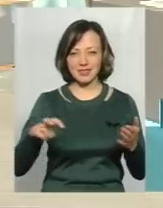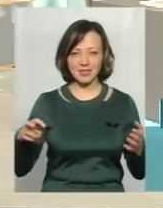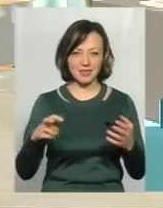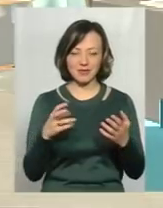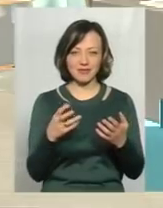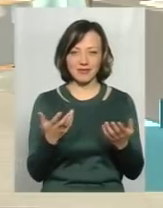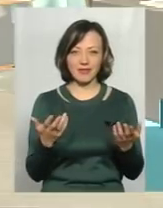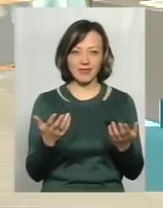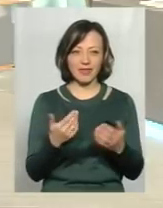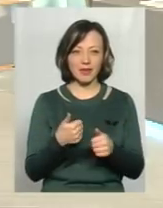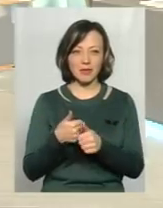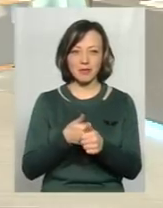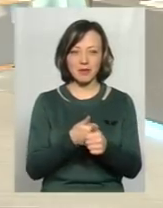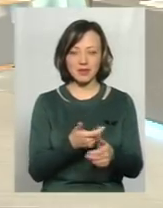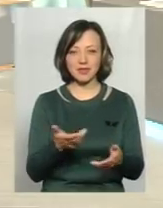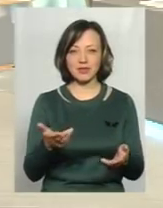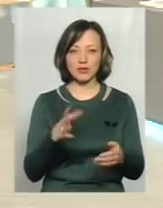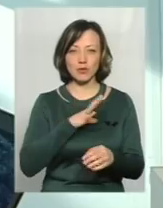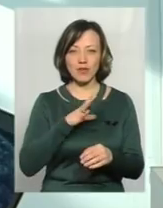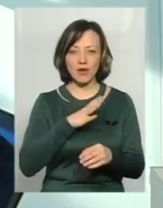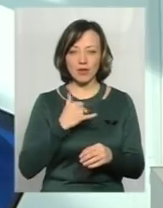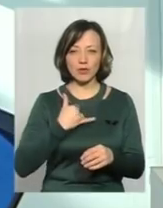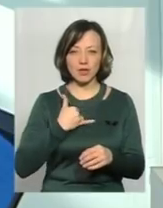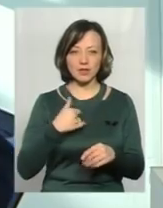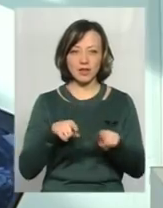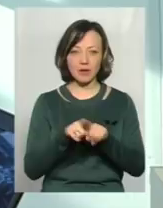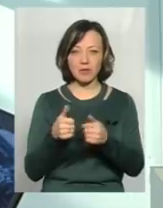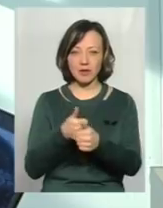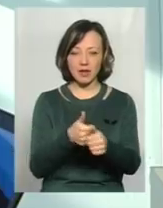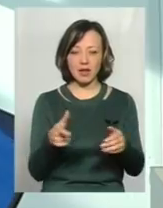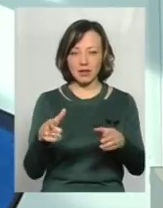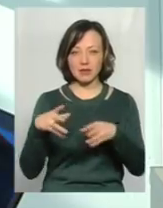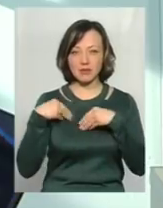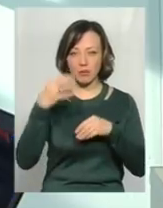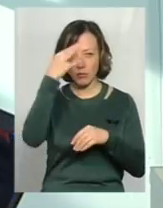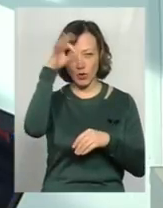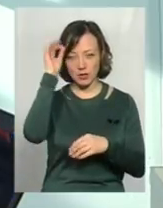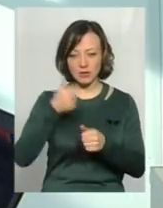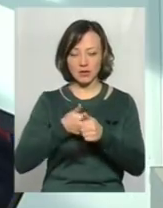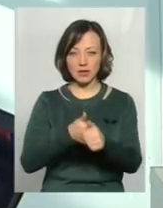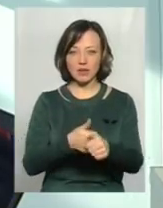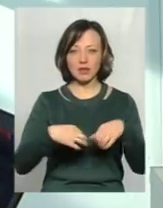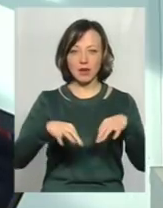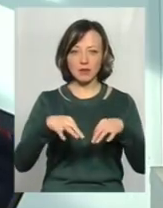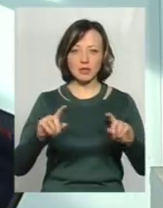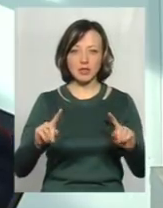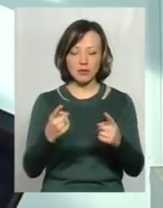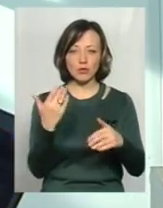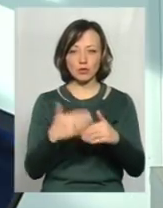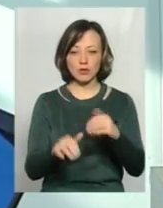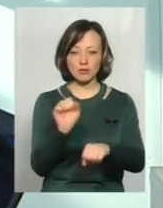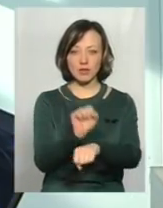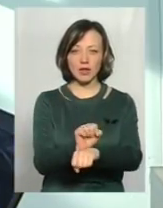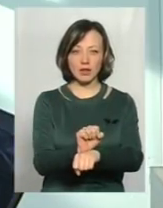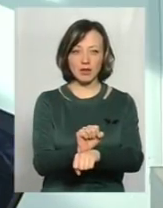і переслідували, і бували в нас такі переслідування, що ми з поліцією переслідували транспортний засіб і вже затримали його, вже на